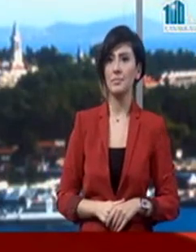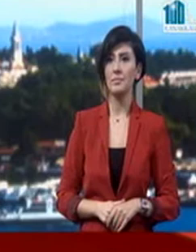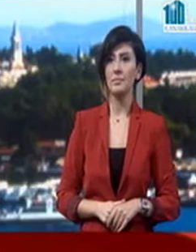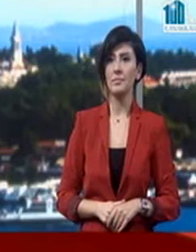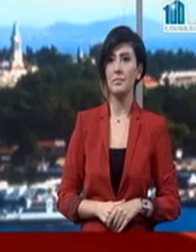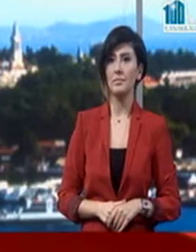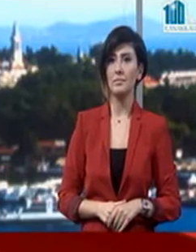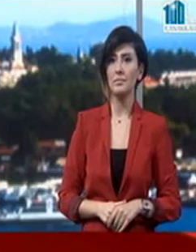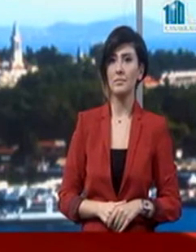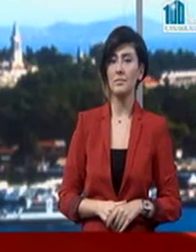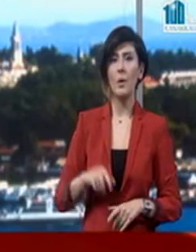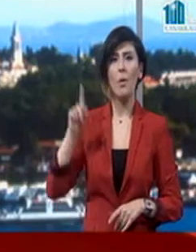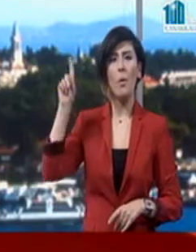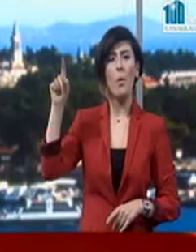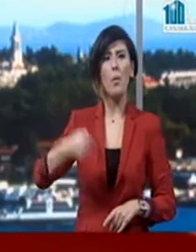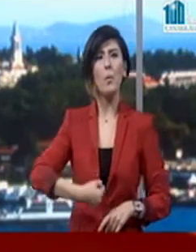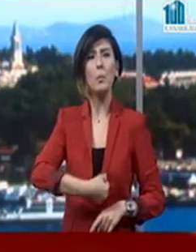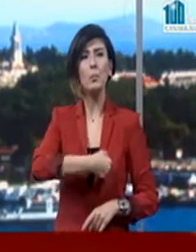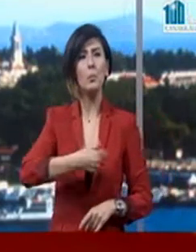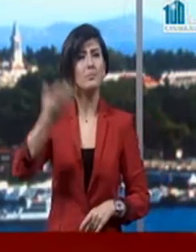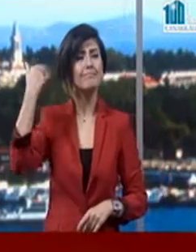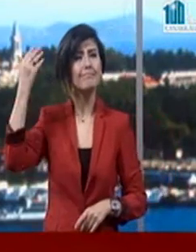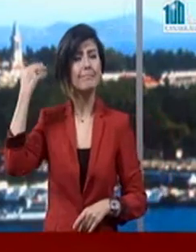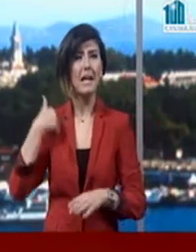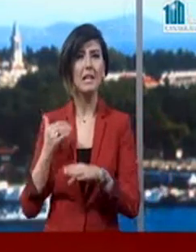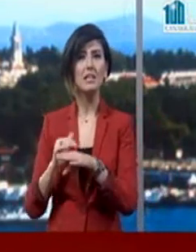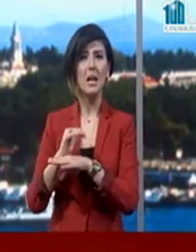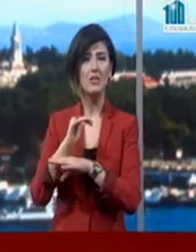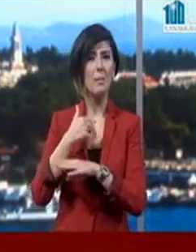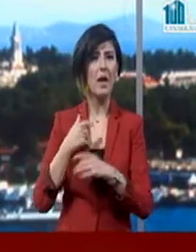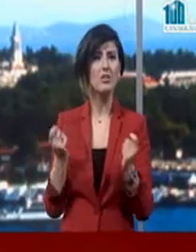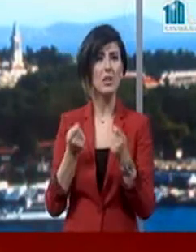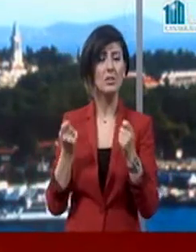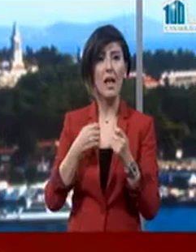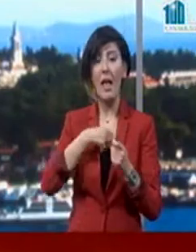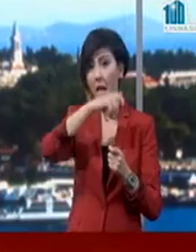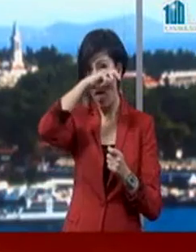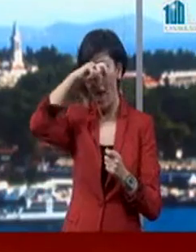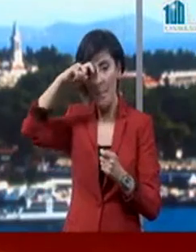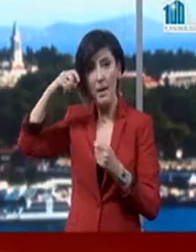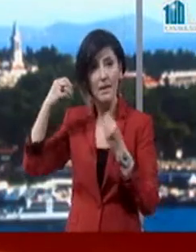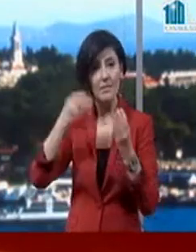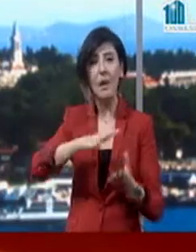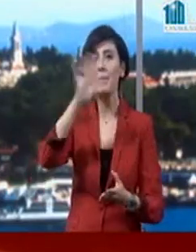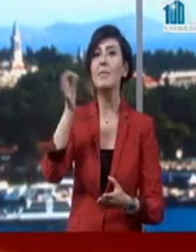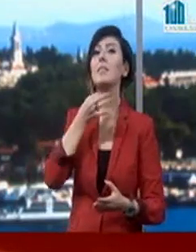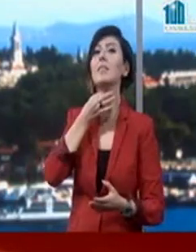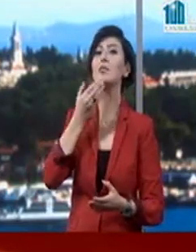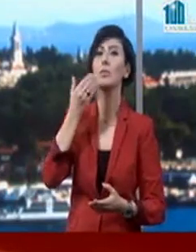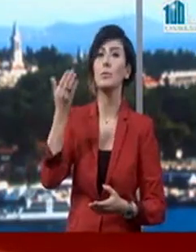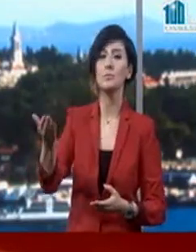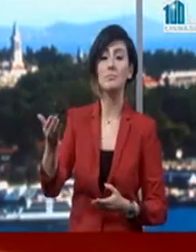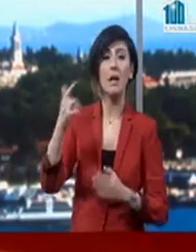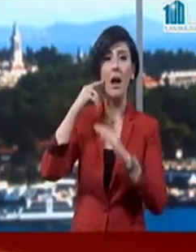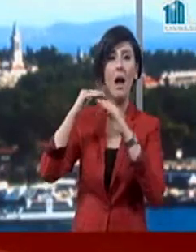O manevi ruhu yaşamaya çalıştık. Emeği geçenlere teşekkür ediyorum. Camiden çıkışta